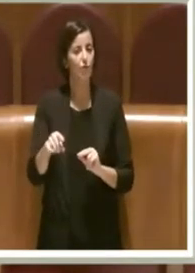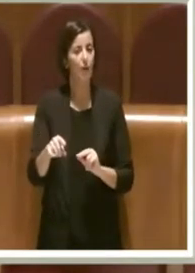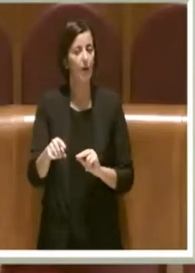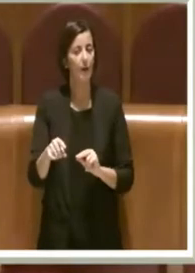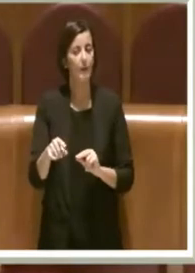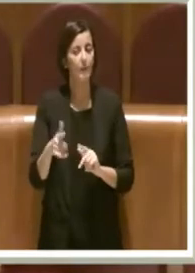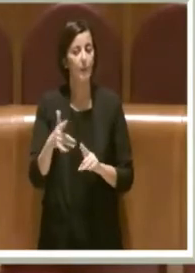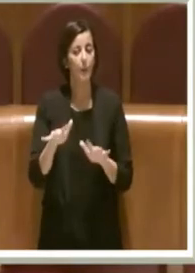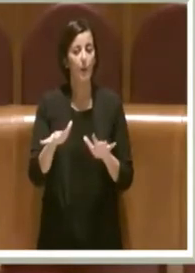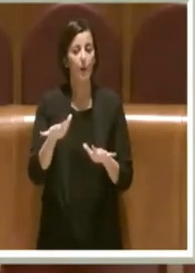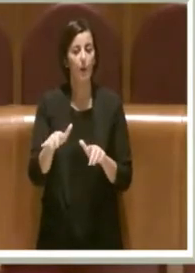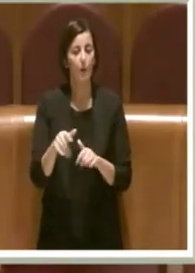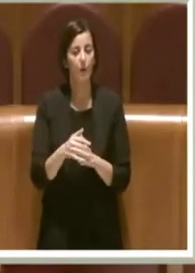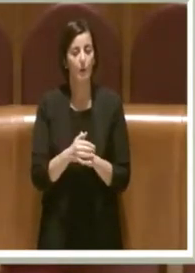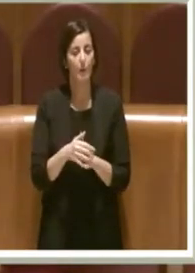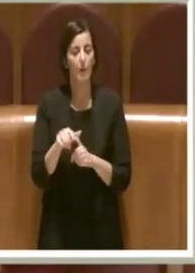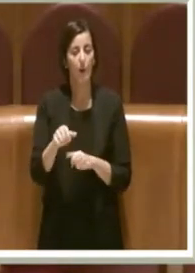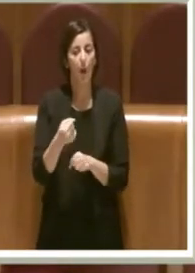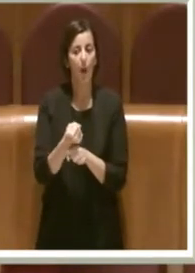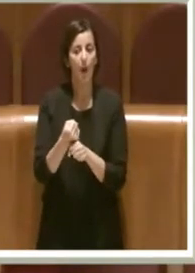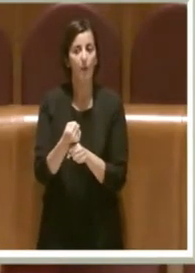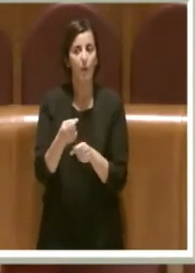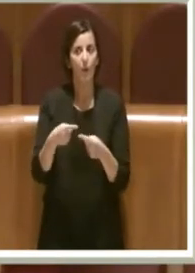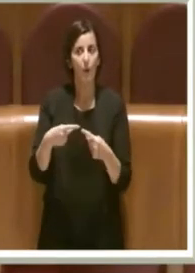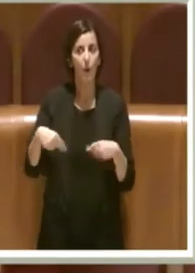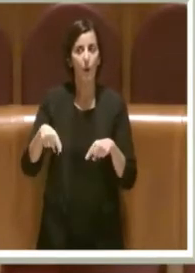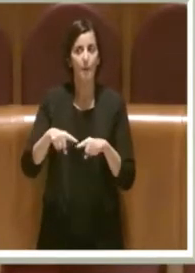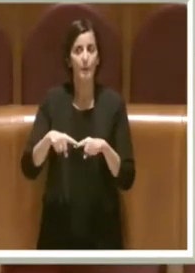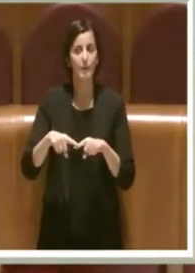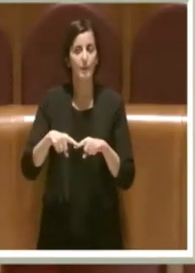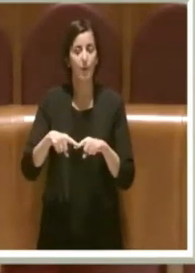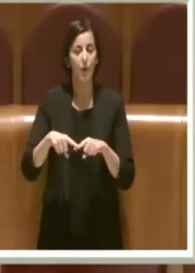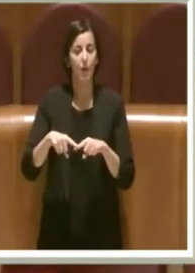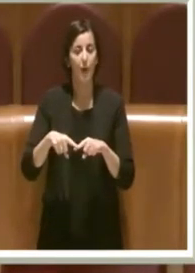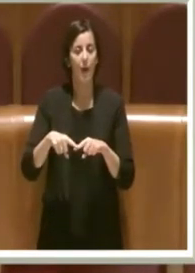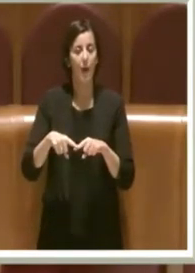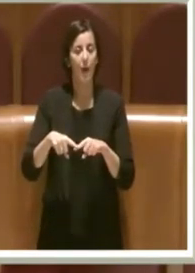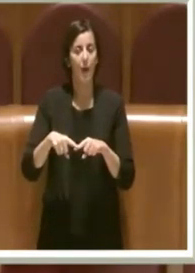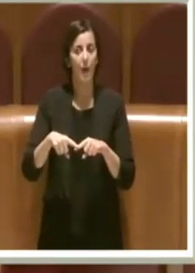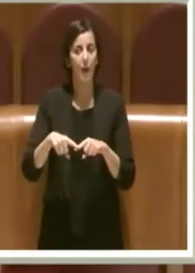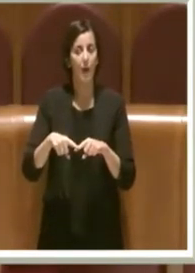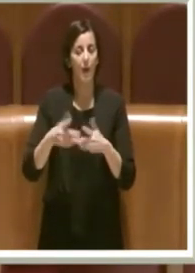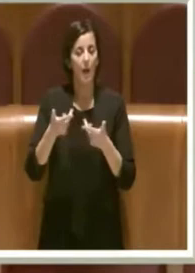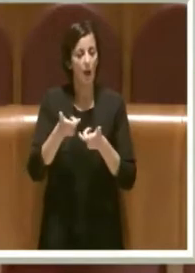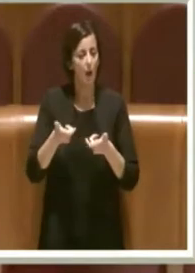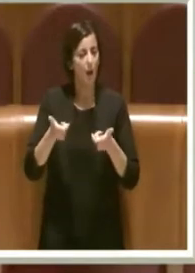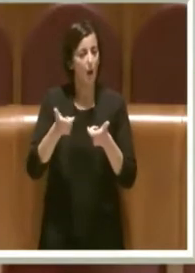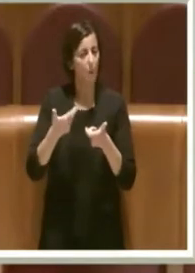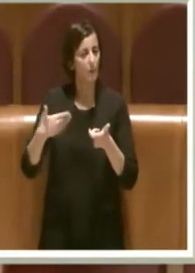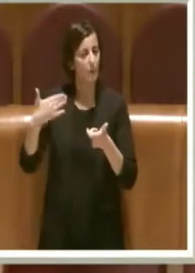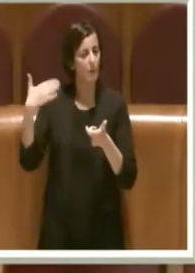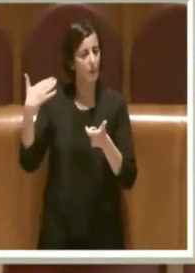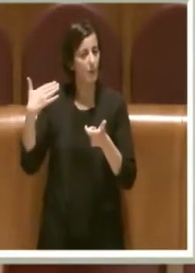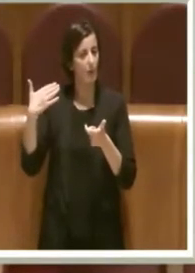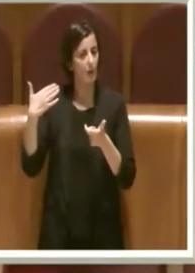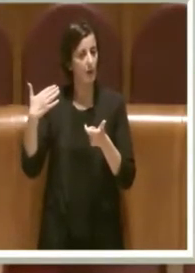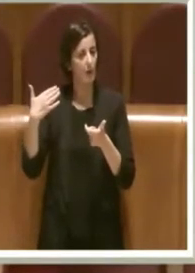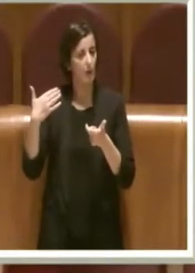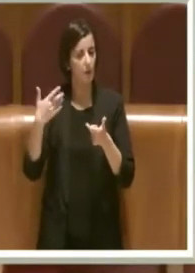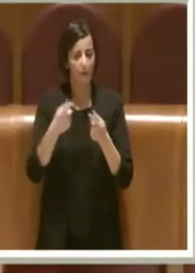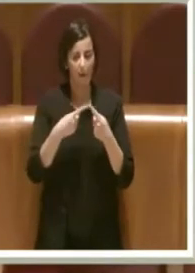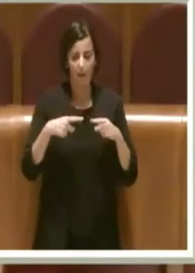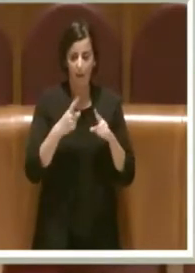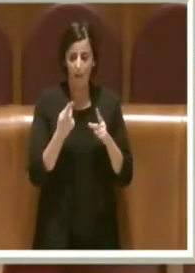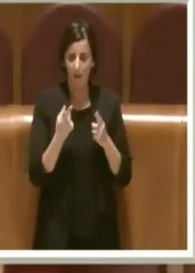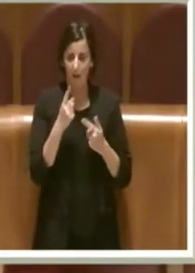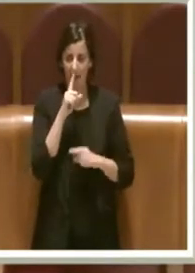manine sul lavoro che la commissione prefettizia, quella che si è insediata dopo lo scioglimento per infiltrazioni